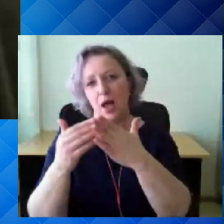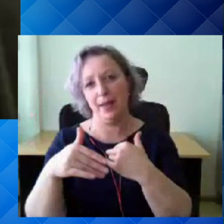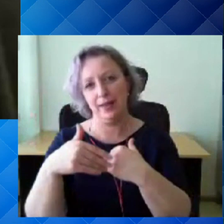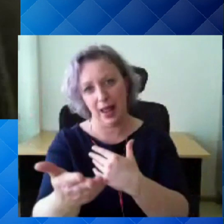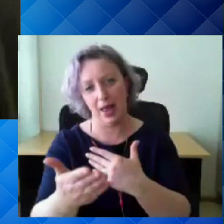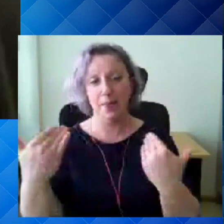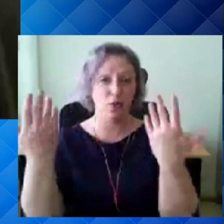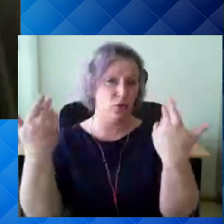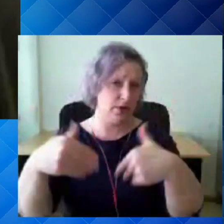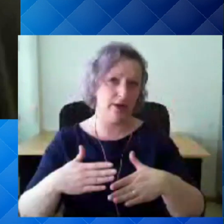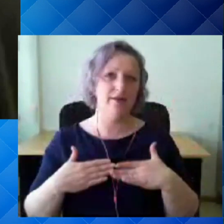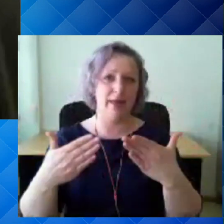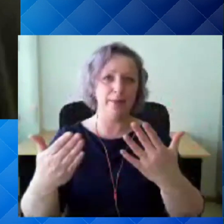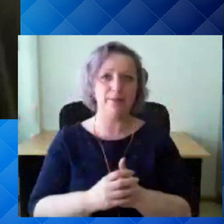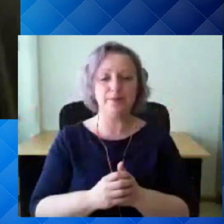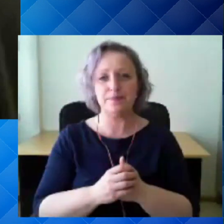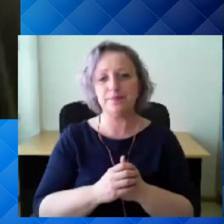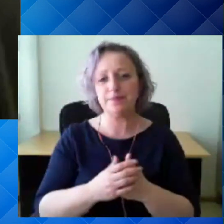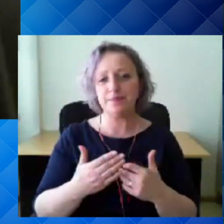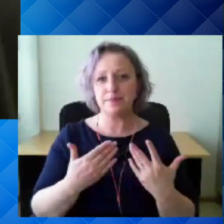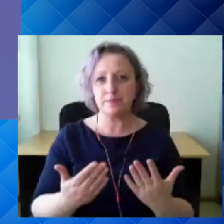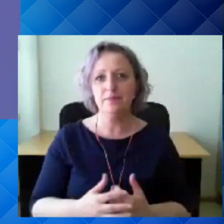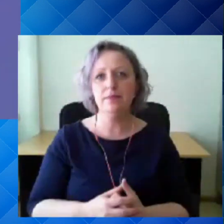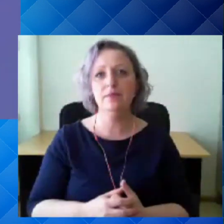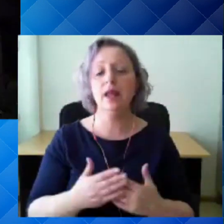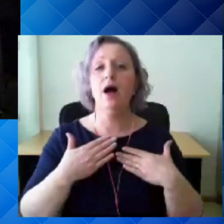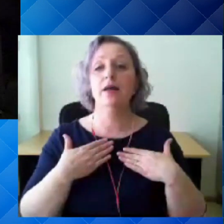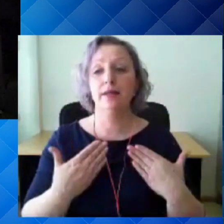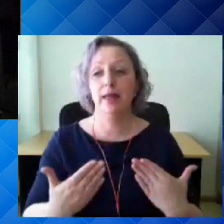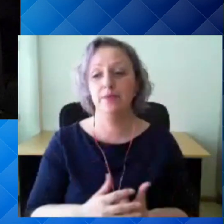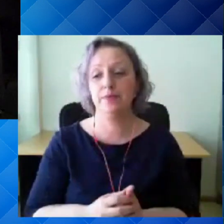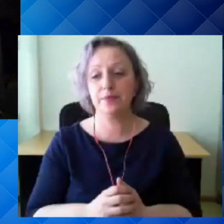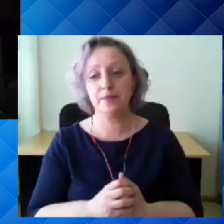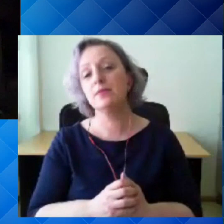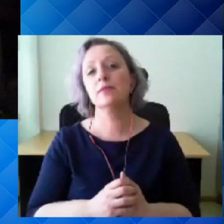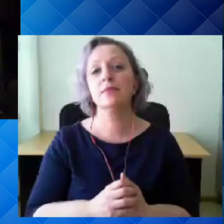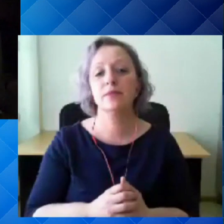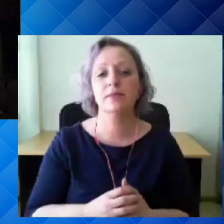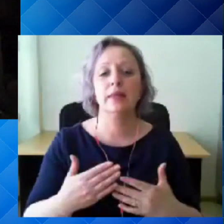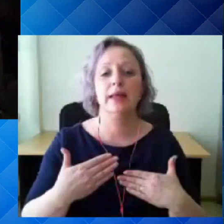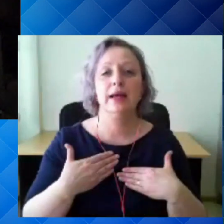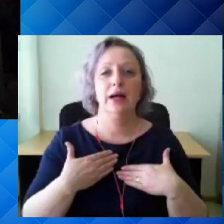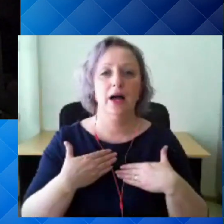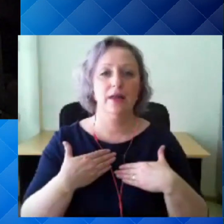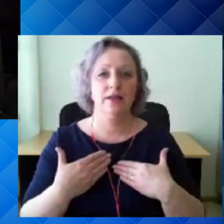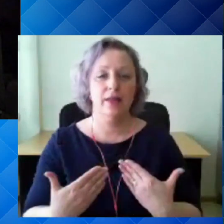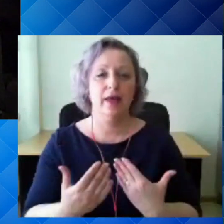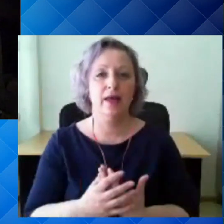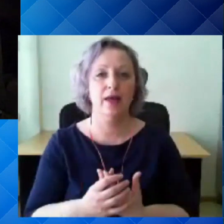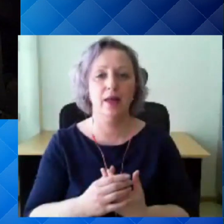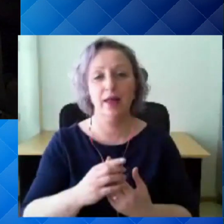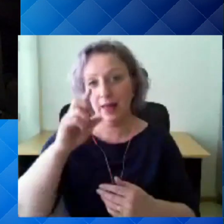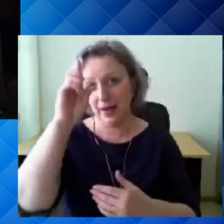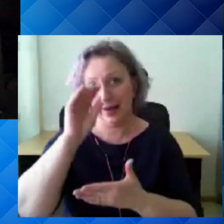praegu kõik. Aitäh! Nii, aitäh! Aitäh! Siis